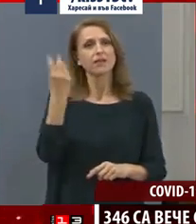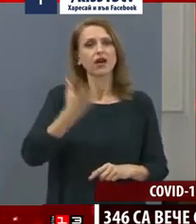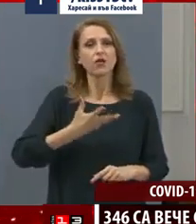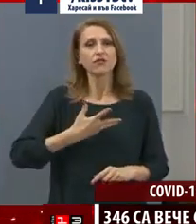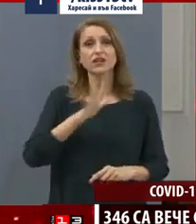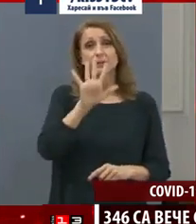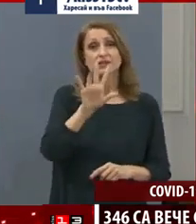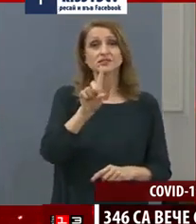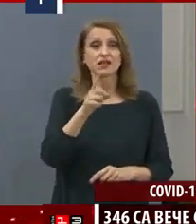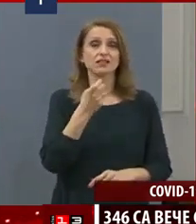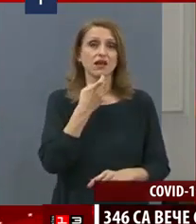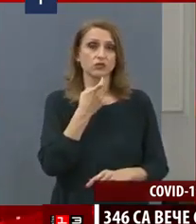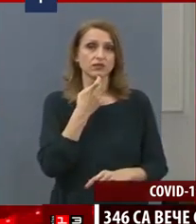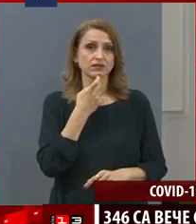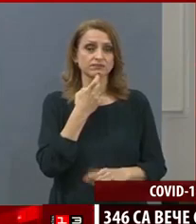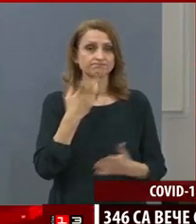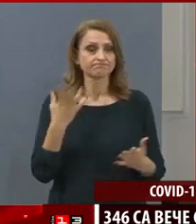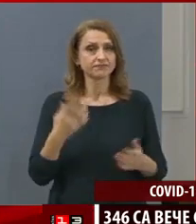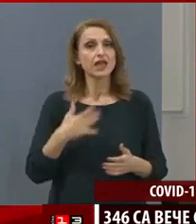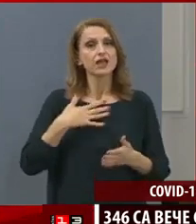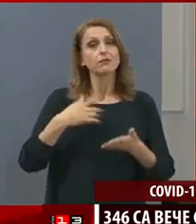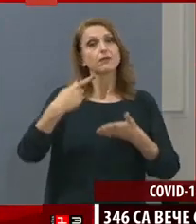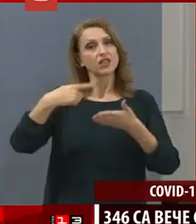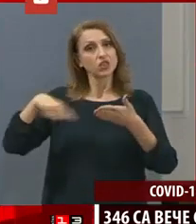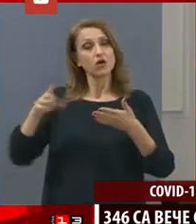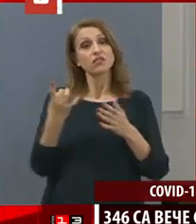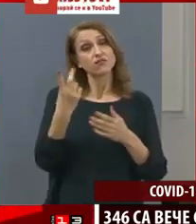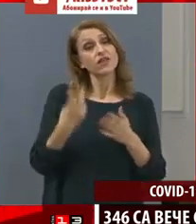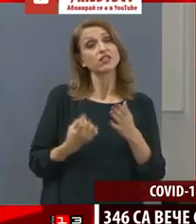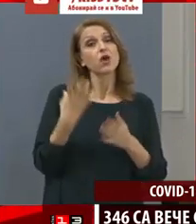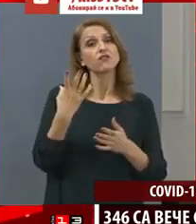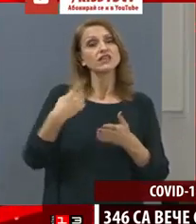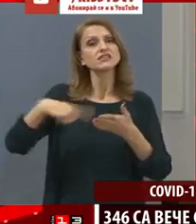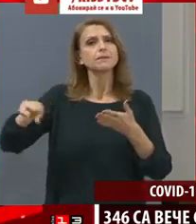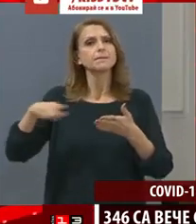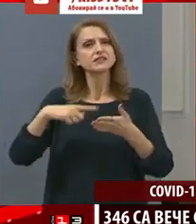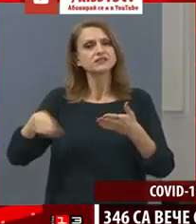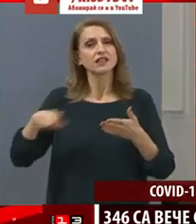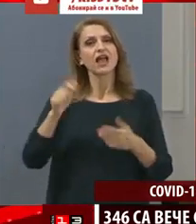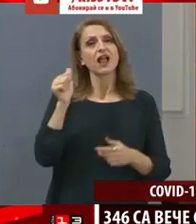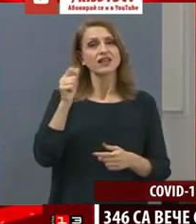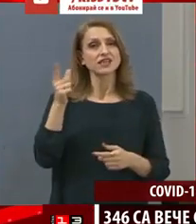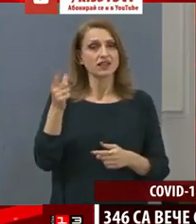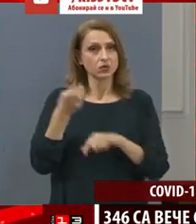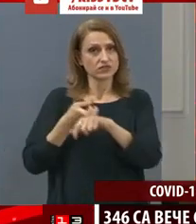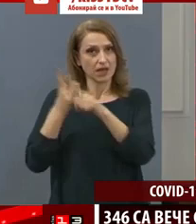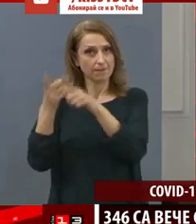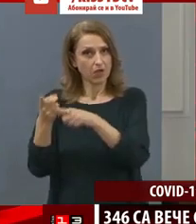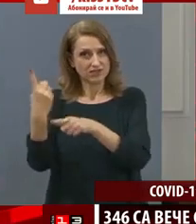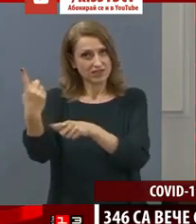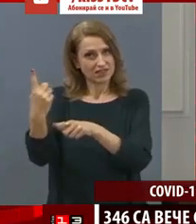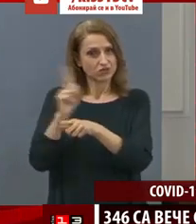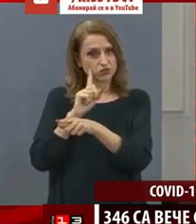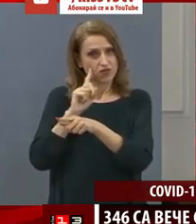Имаме нови изписани, с две положителни, от Александровска болница, един, от Пирогов,